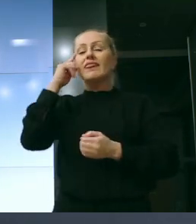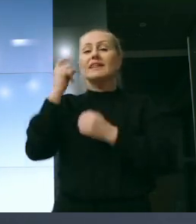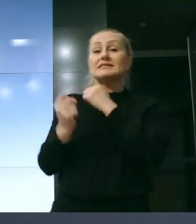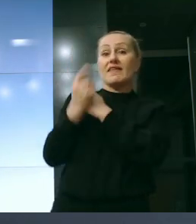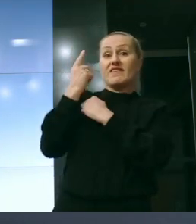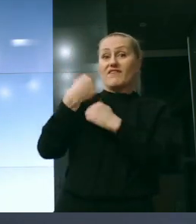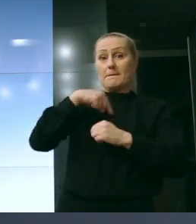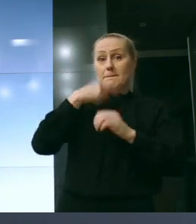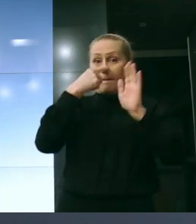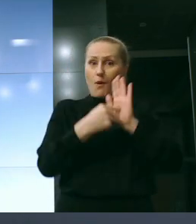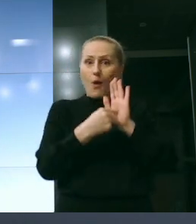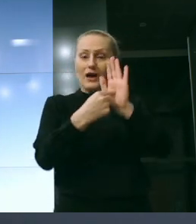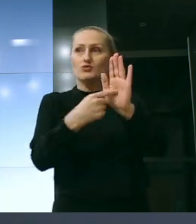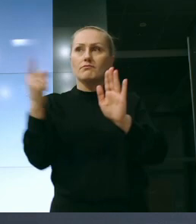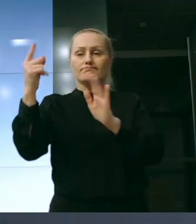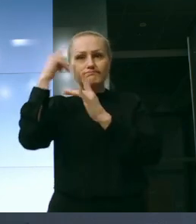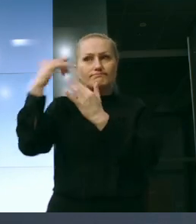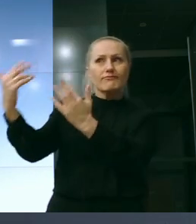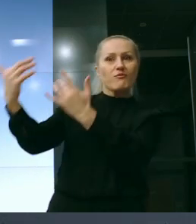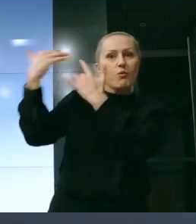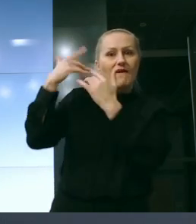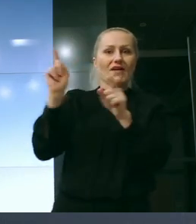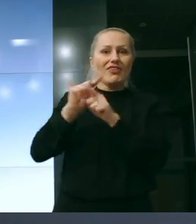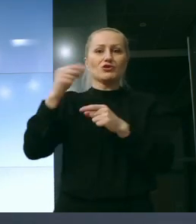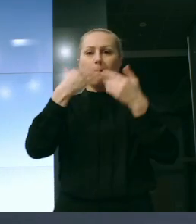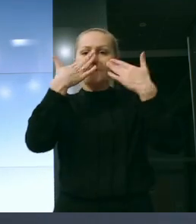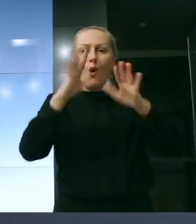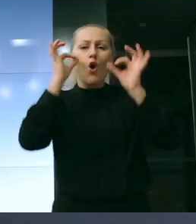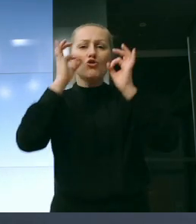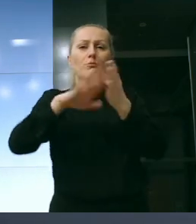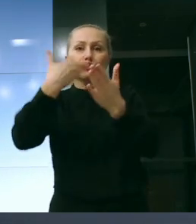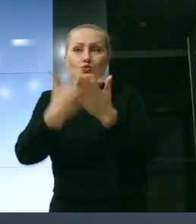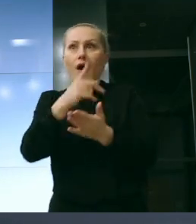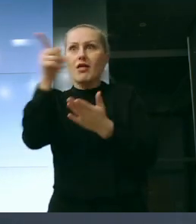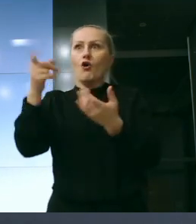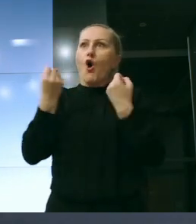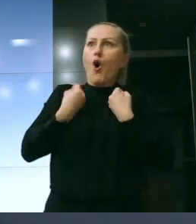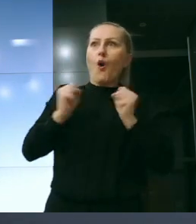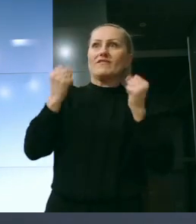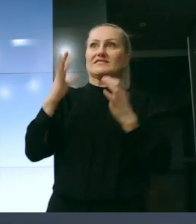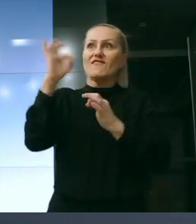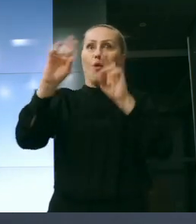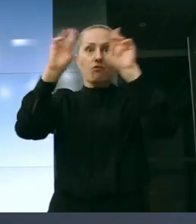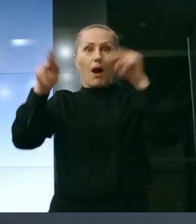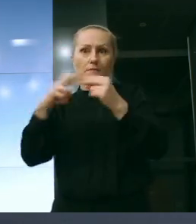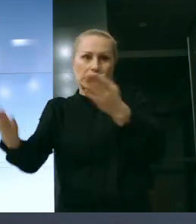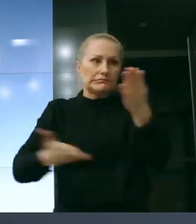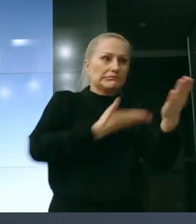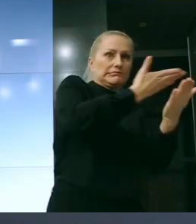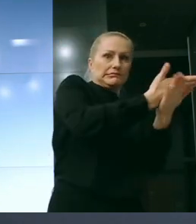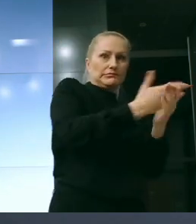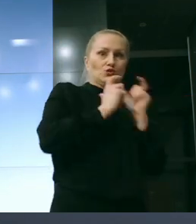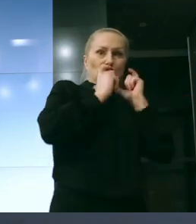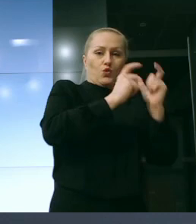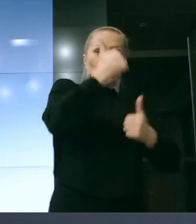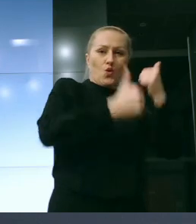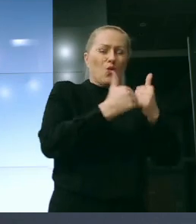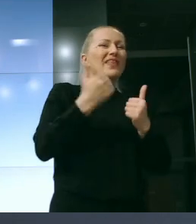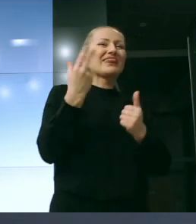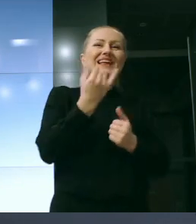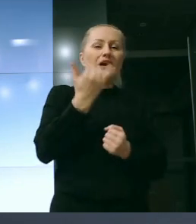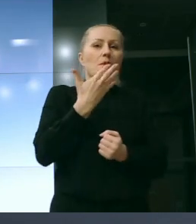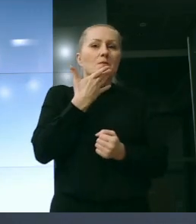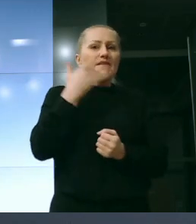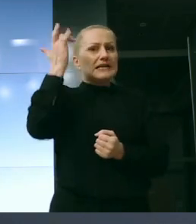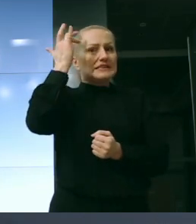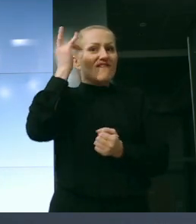w której pokazujemy dobre przykłady, których to Państwo odważacie się zgłosić do konkursu swój raport, nie zawsze licząc na nagrody, ale wierząc, że to